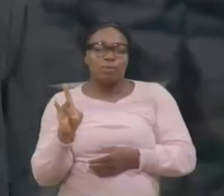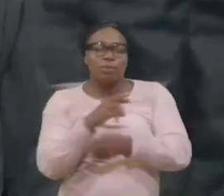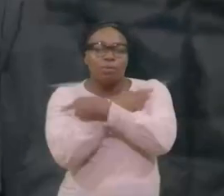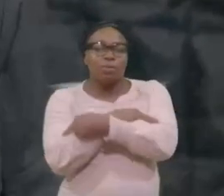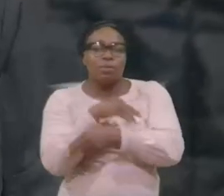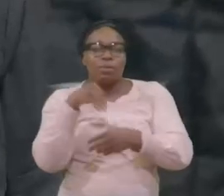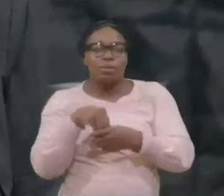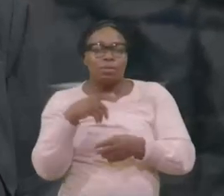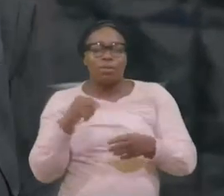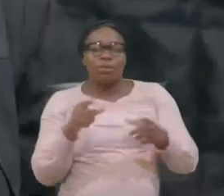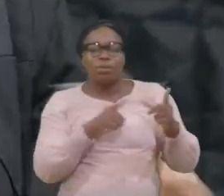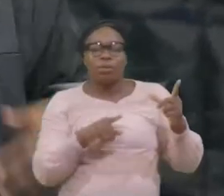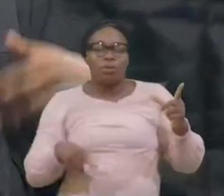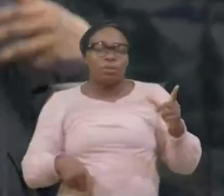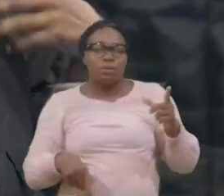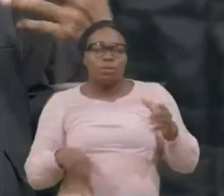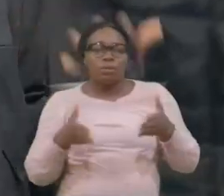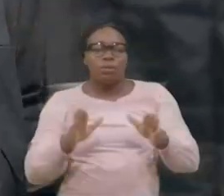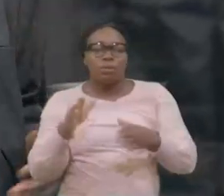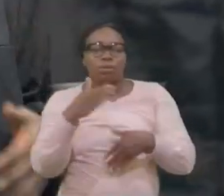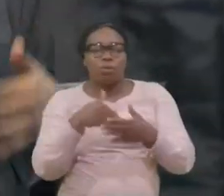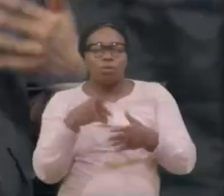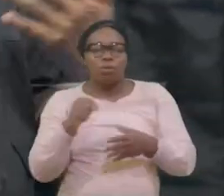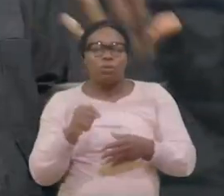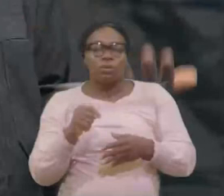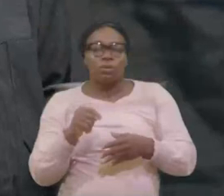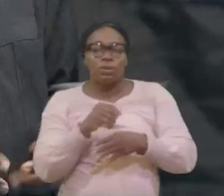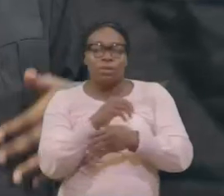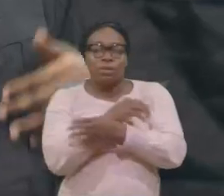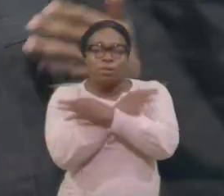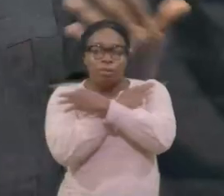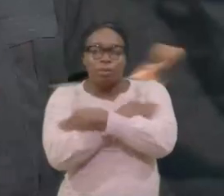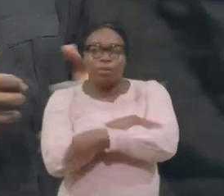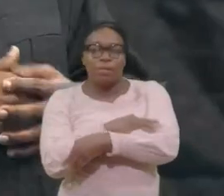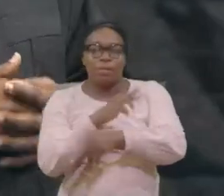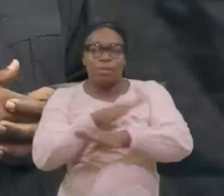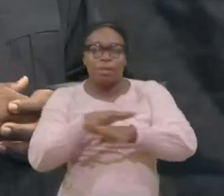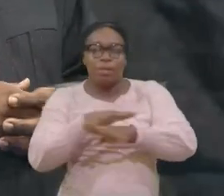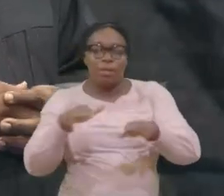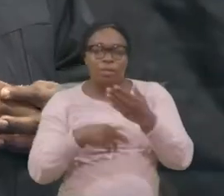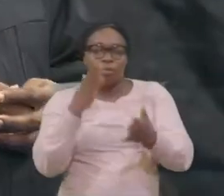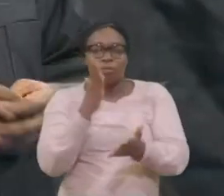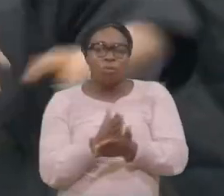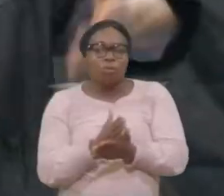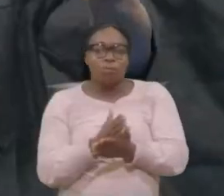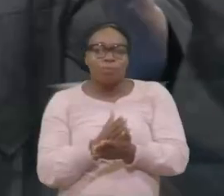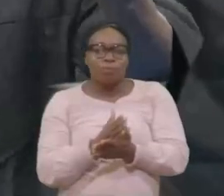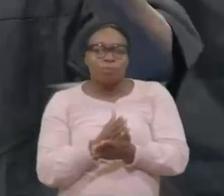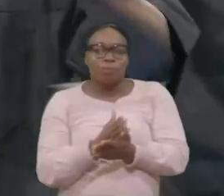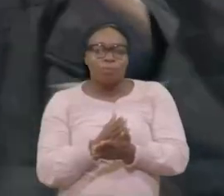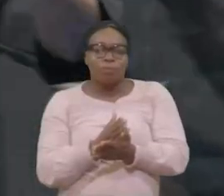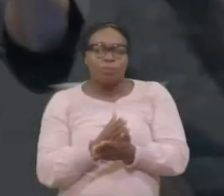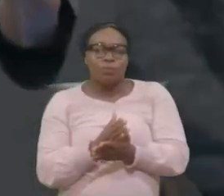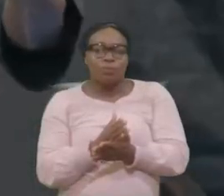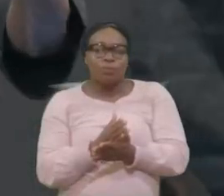verset 7 Que ces agitations du cœur dans la pensée, que cela